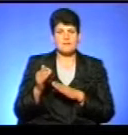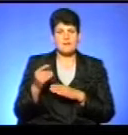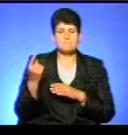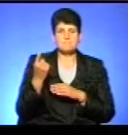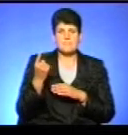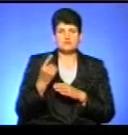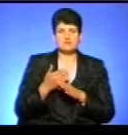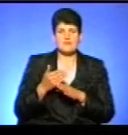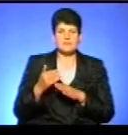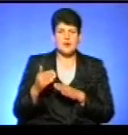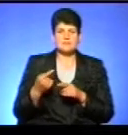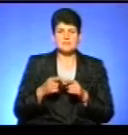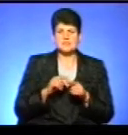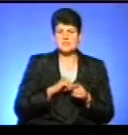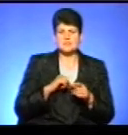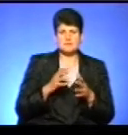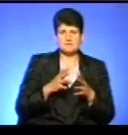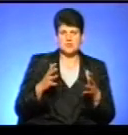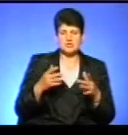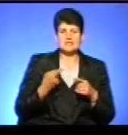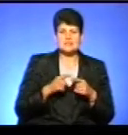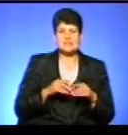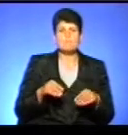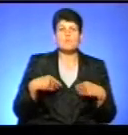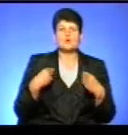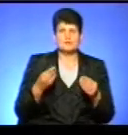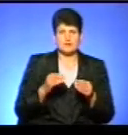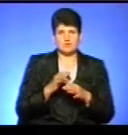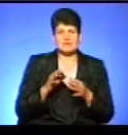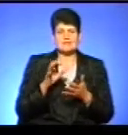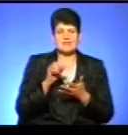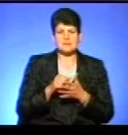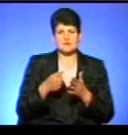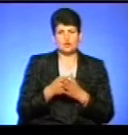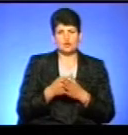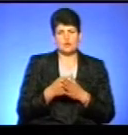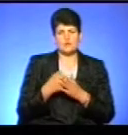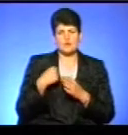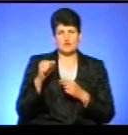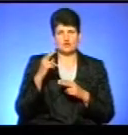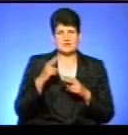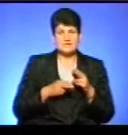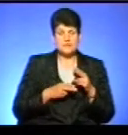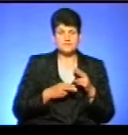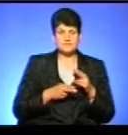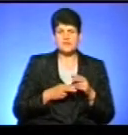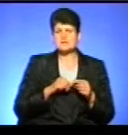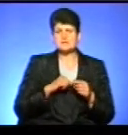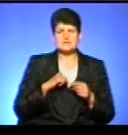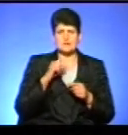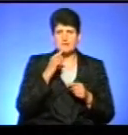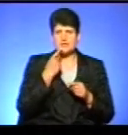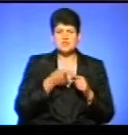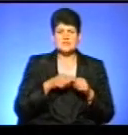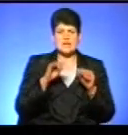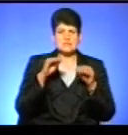Перший етап і найбільша трудність – це зважитися і подати свій проєкт, і займатися ним до самого переможного кінця. Найважче – це переважно